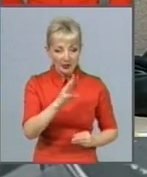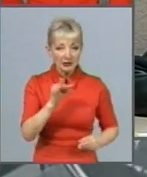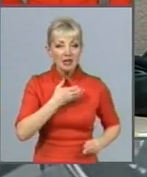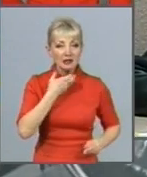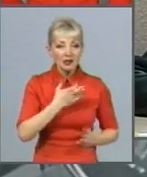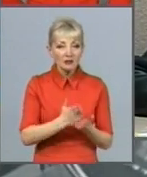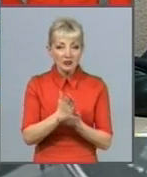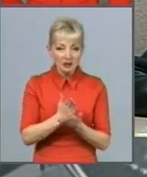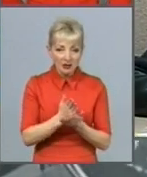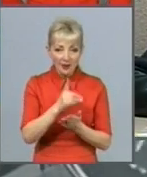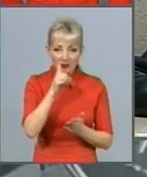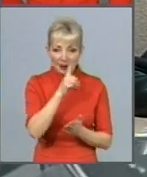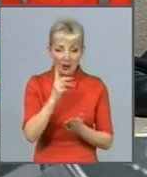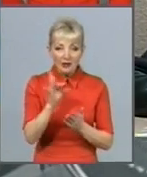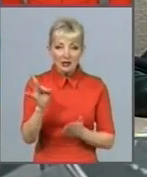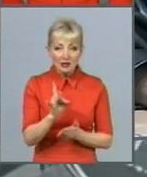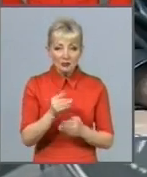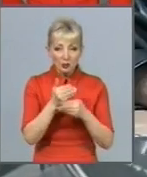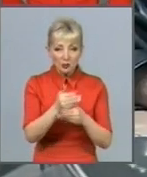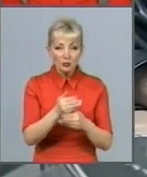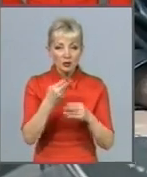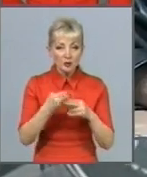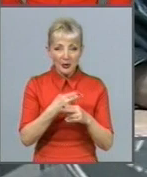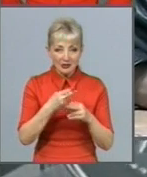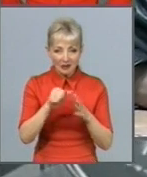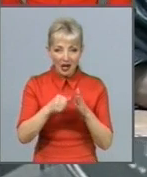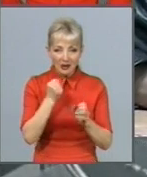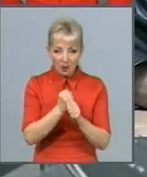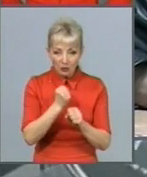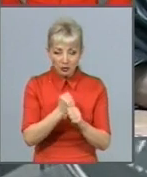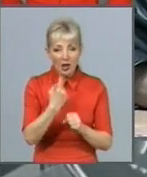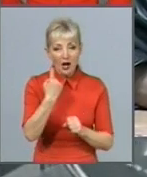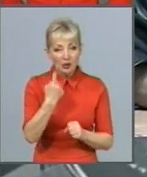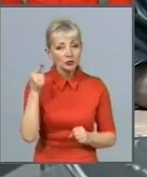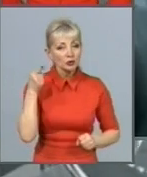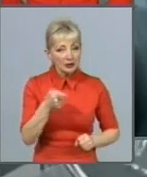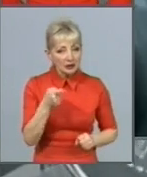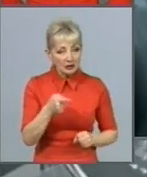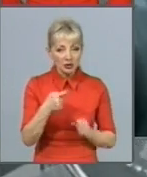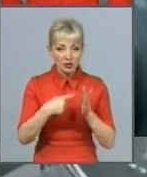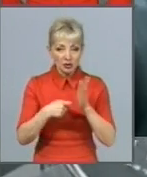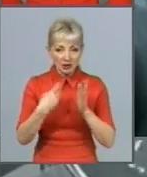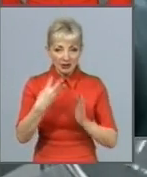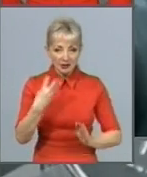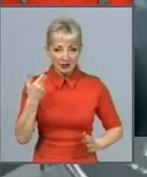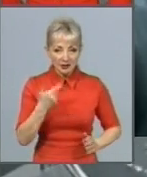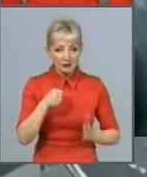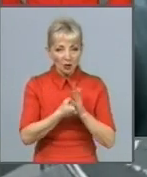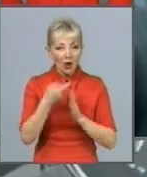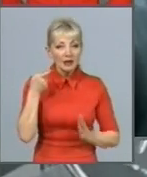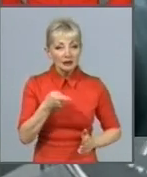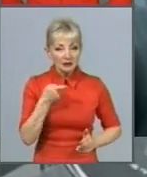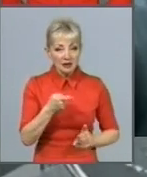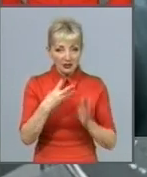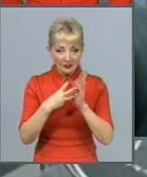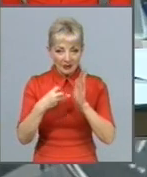мінімальний розмір допомоги по безробіттю збільшився з 1 тисячі 630 гривень до 1 тисячі гривень.